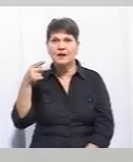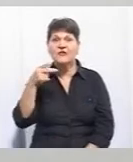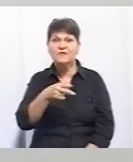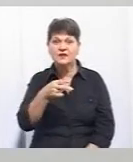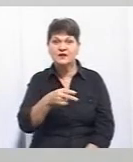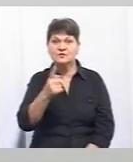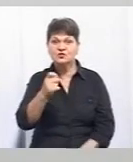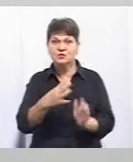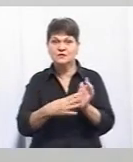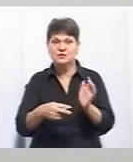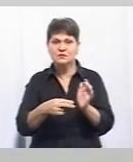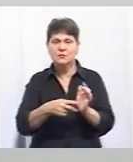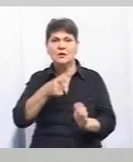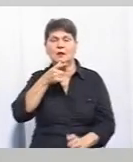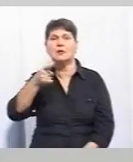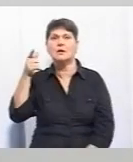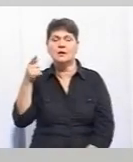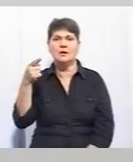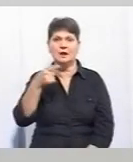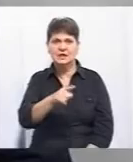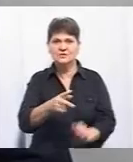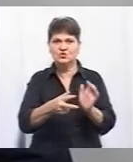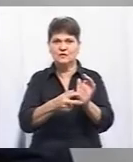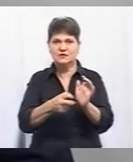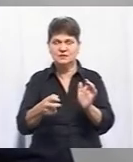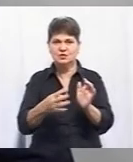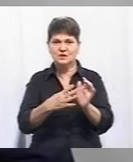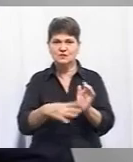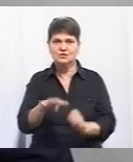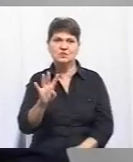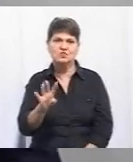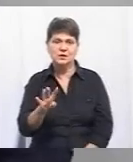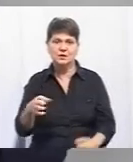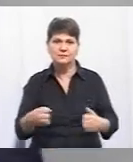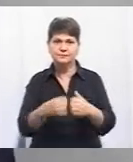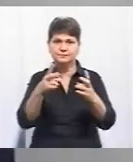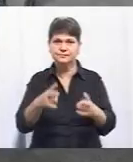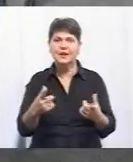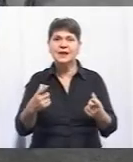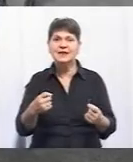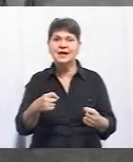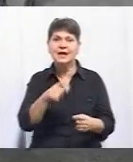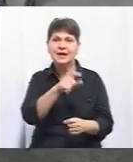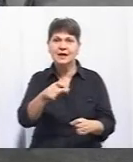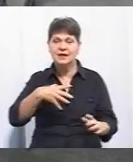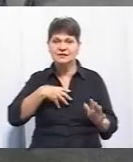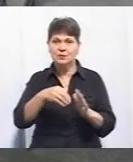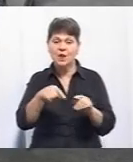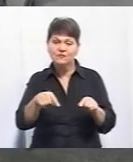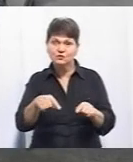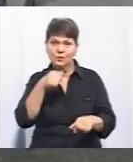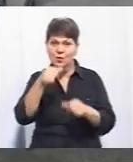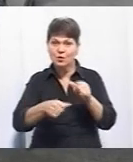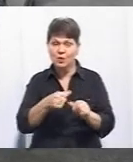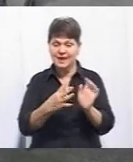поза минулого року 1894 пригоди, в яких в цьому році загинуло